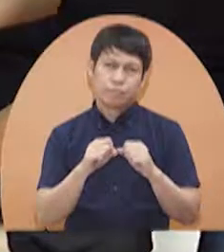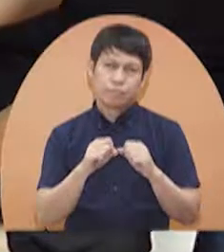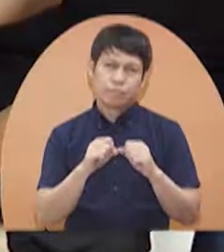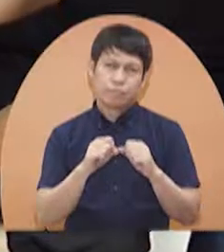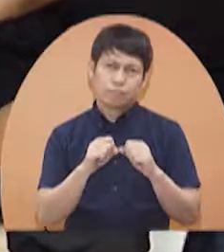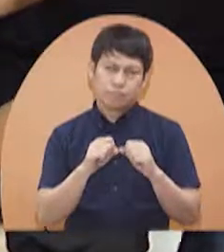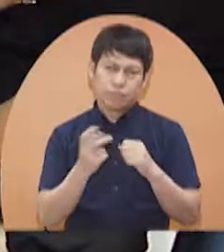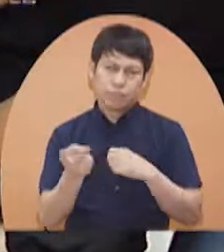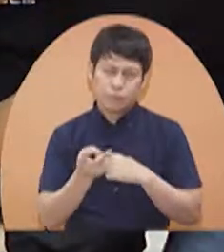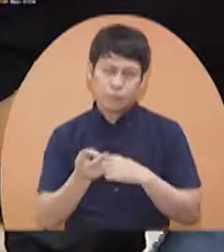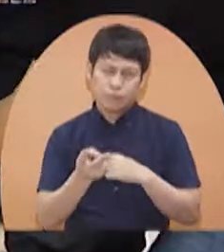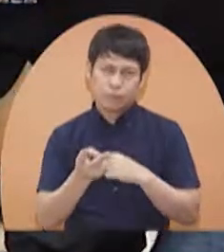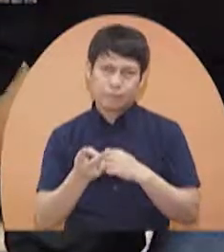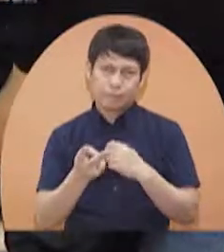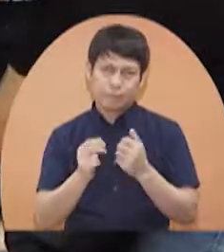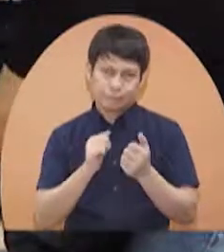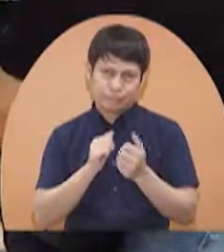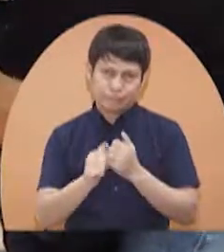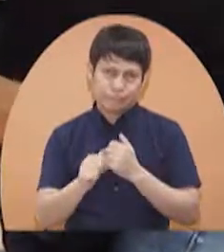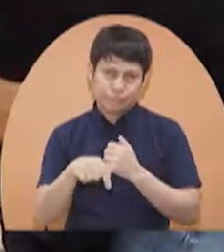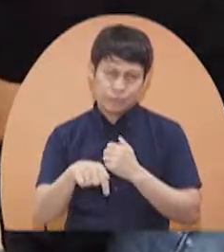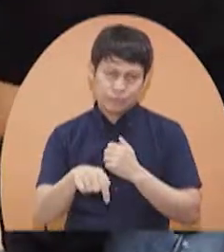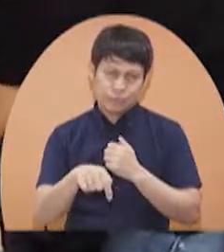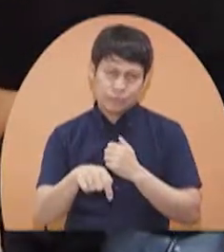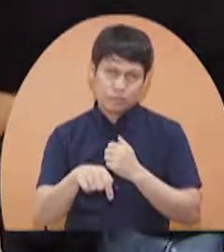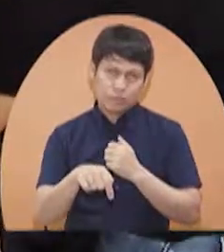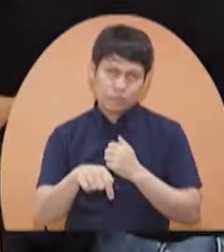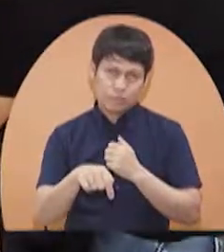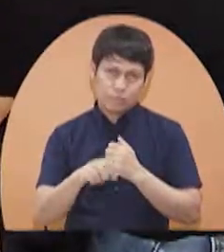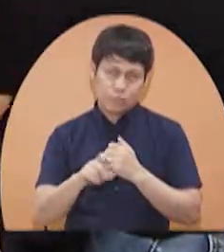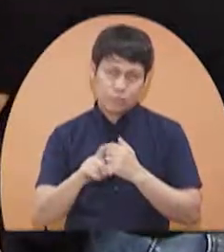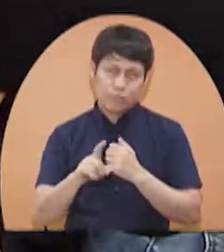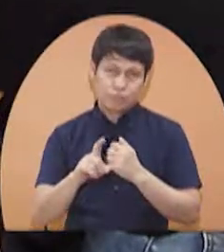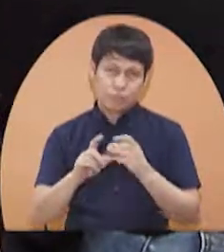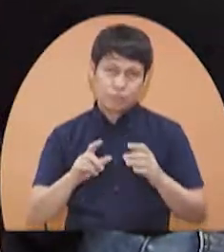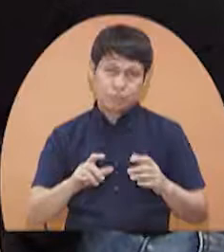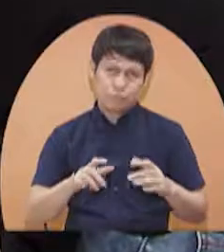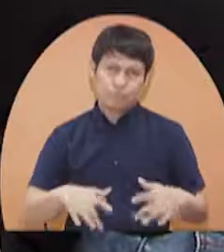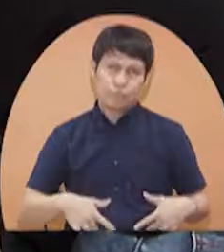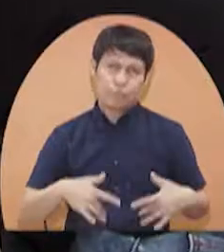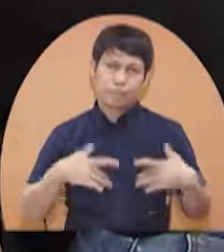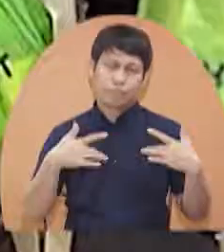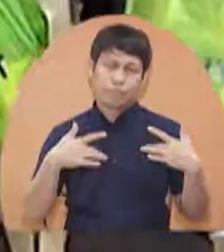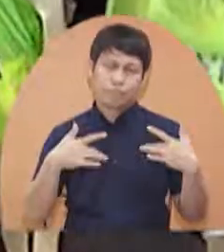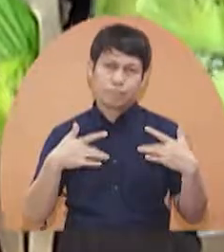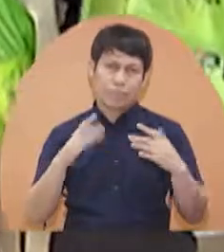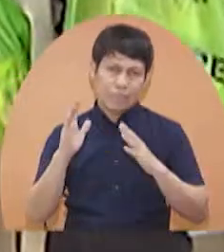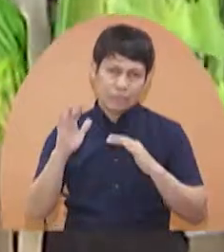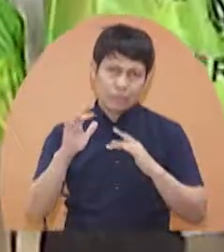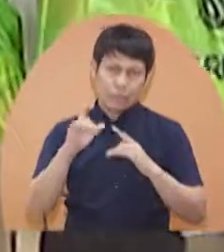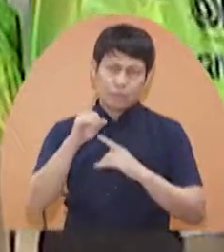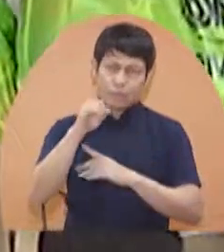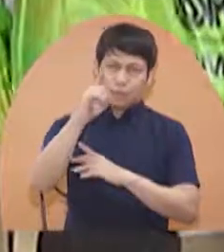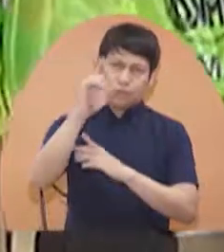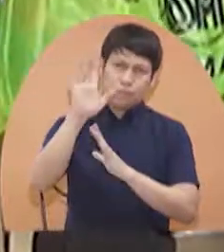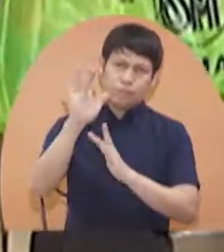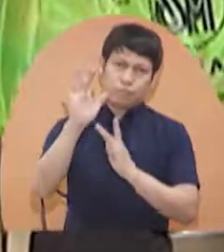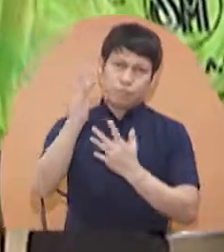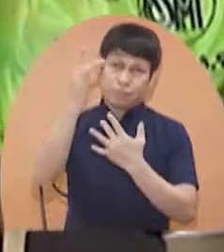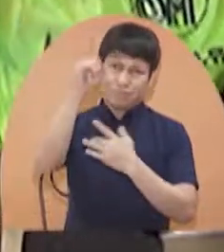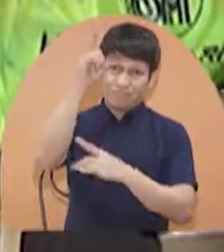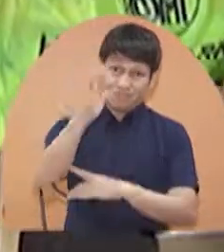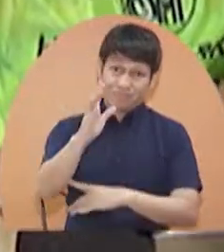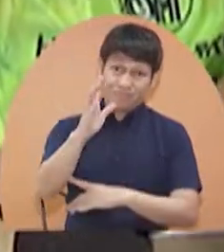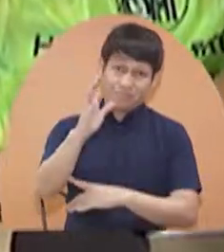maka, ano kami, makatawid kami sa maghapon, pero awa ng Diyos. Sana para naman